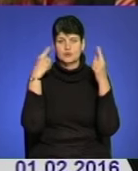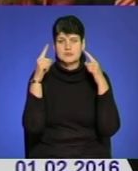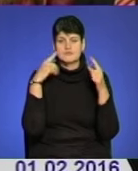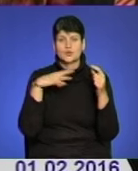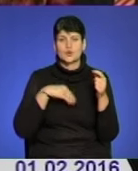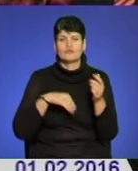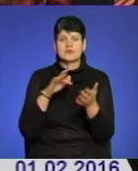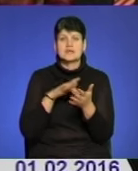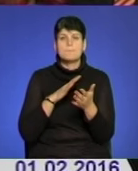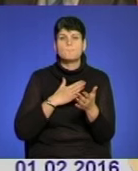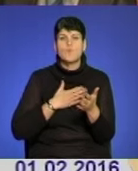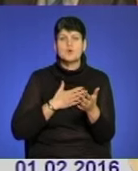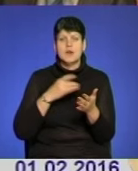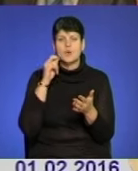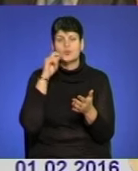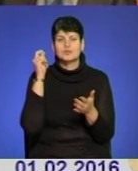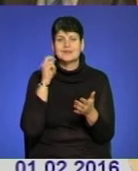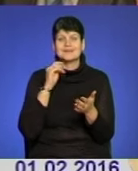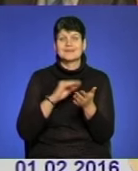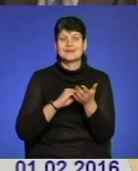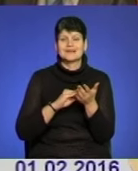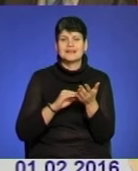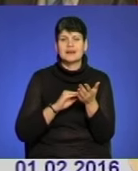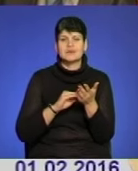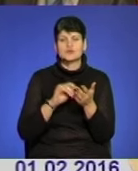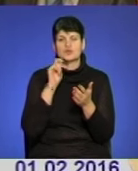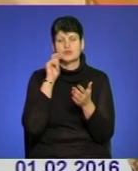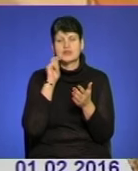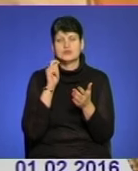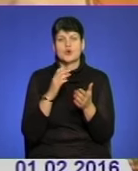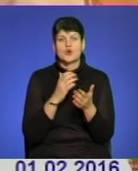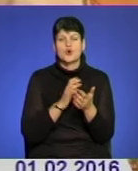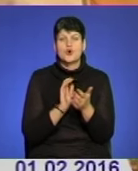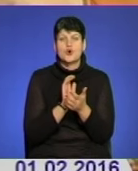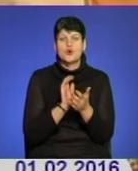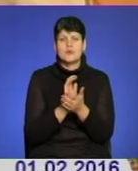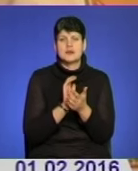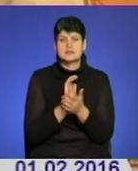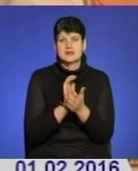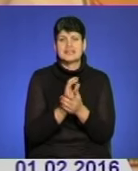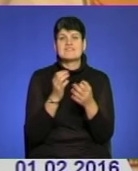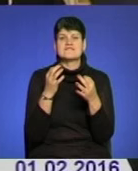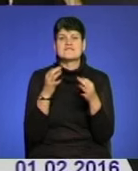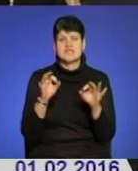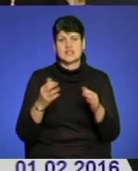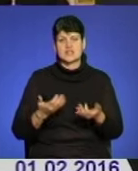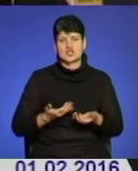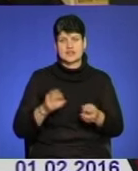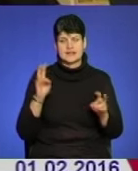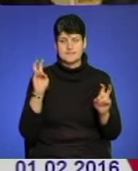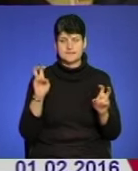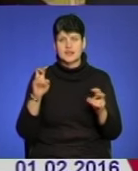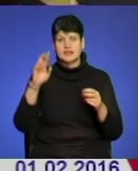духовним центром «Моя Україна» і редакцією всеукраїнської незалежної громадсько-політичної газети «Вільне життя». Державні